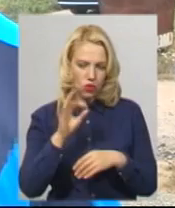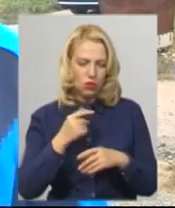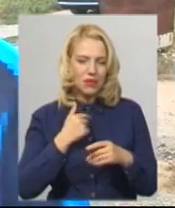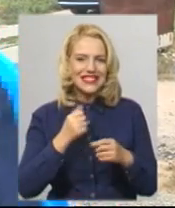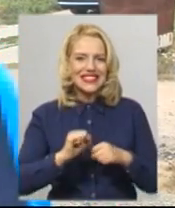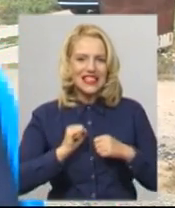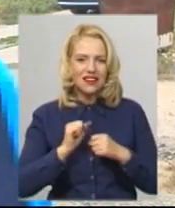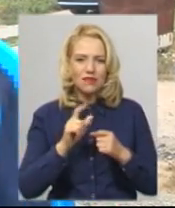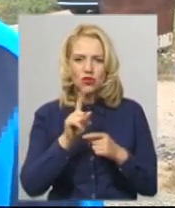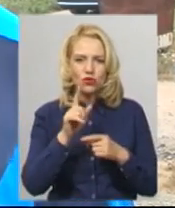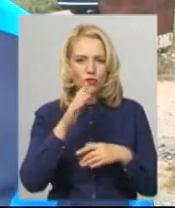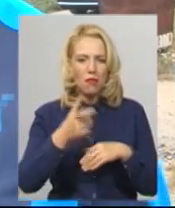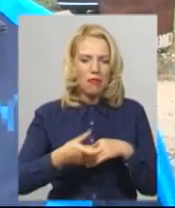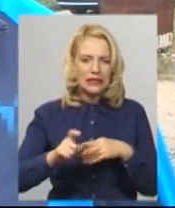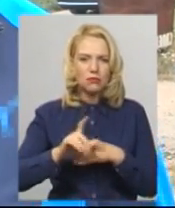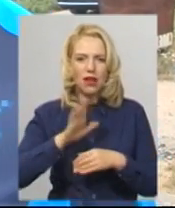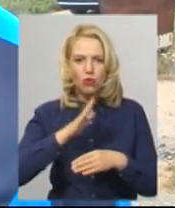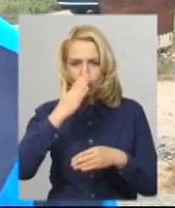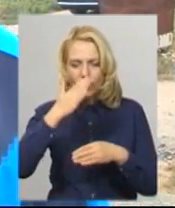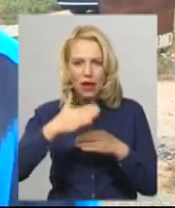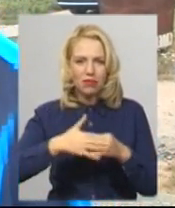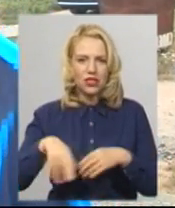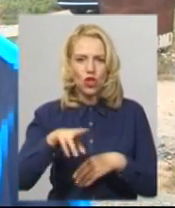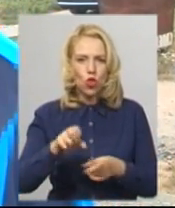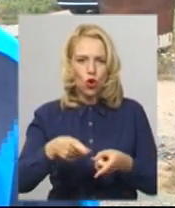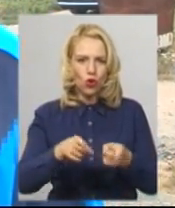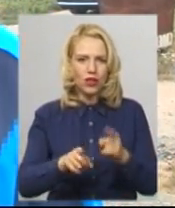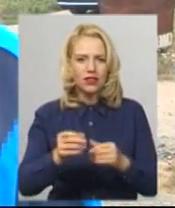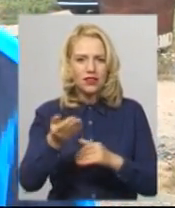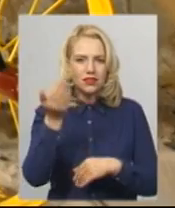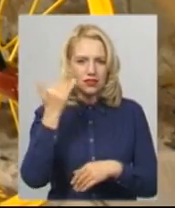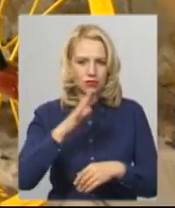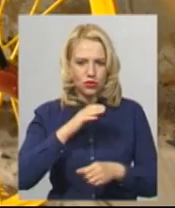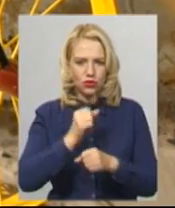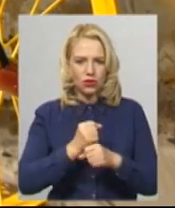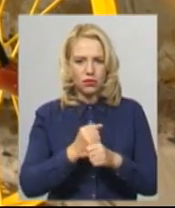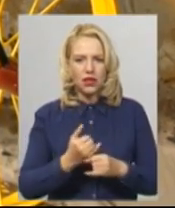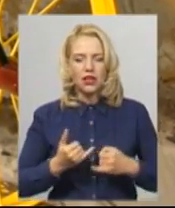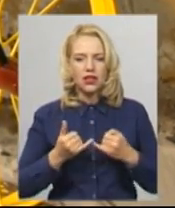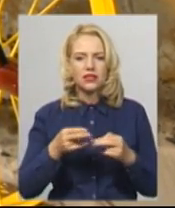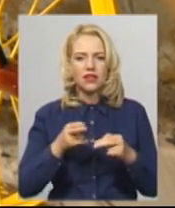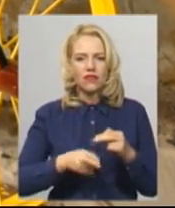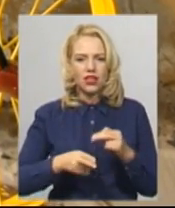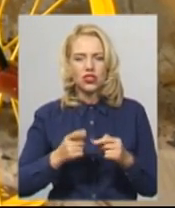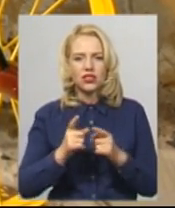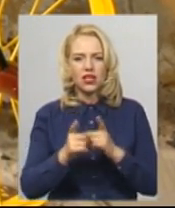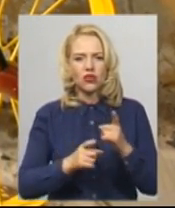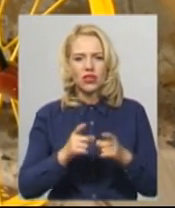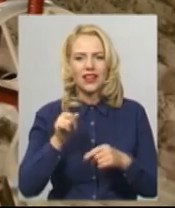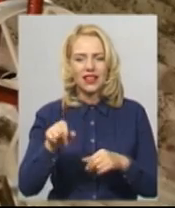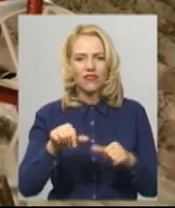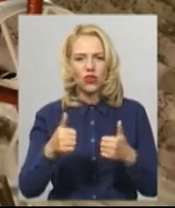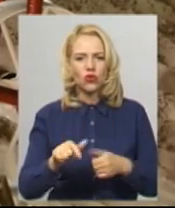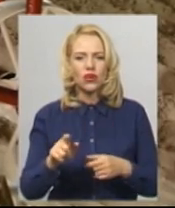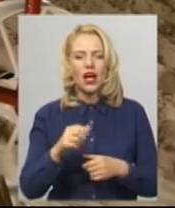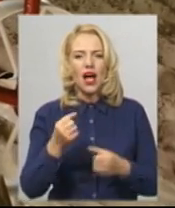було максимальне відтворення тих фото, яких було ще в ті часи. Для завершення реконструкції тих фігур в автомістечку, що